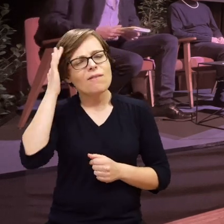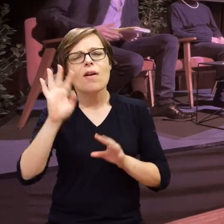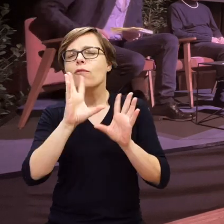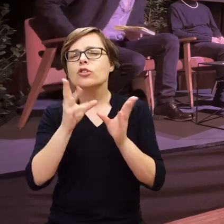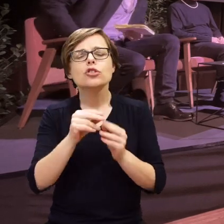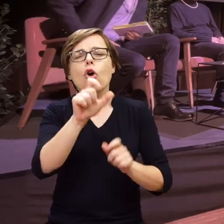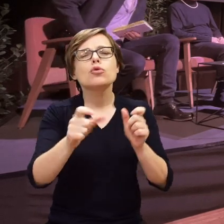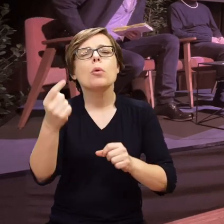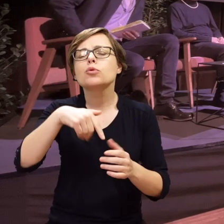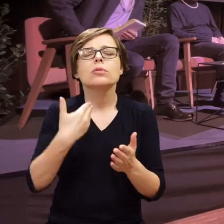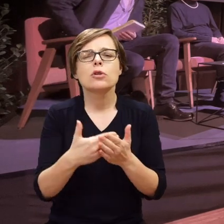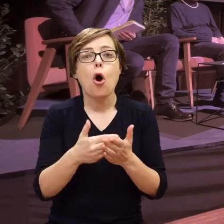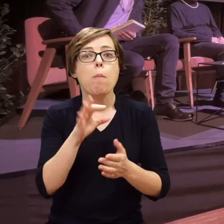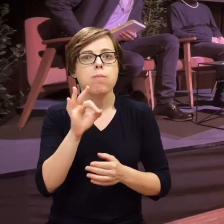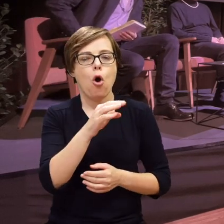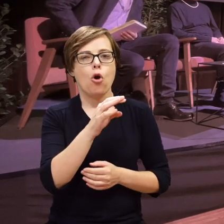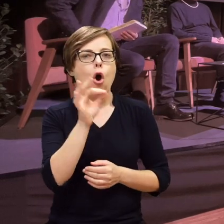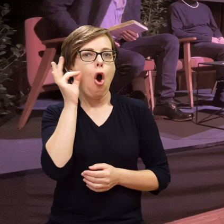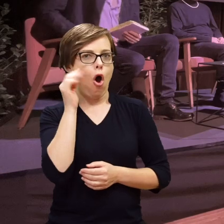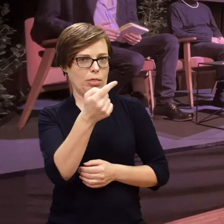że te wszystkie osoby przychodzą na Tomka Kota.